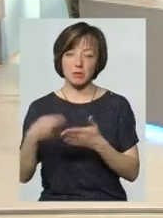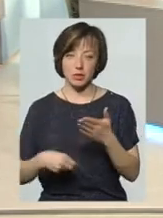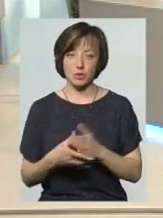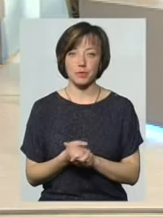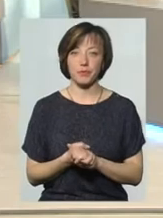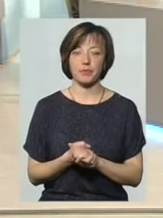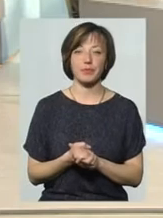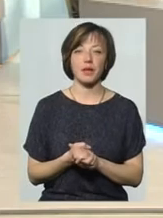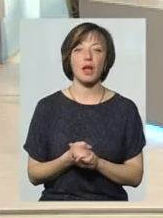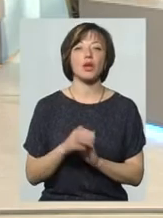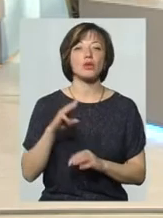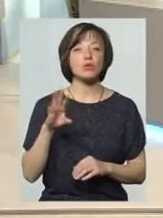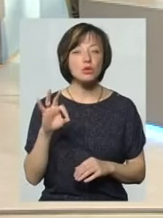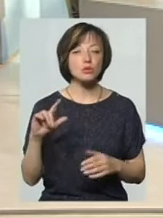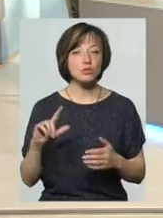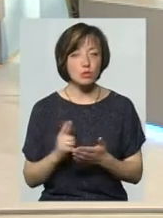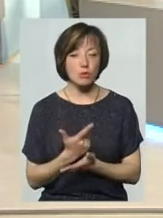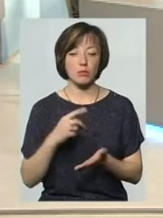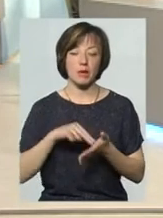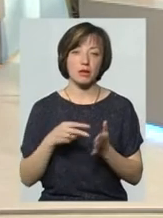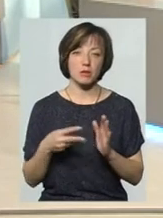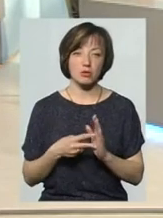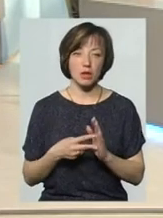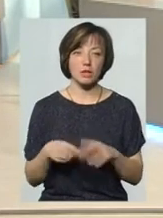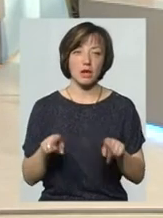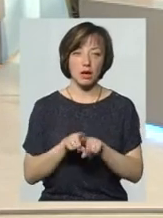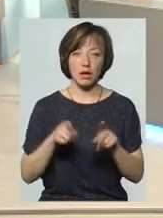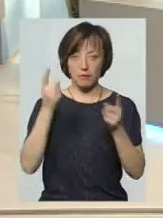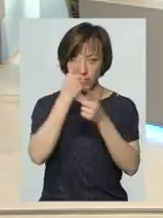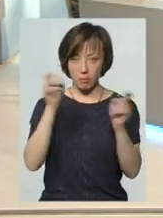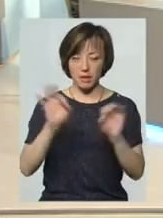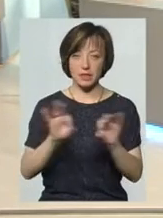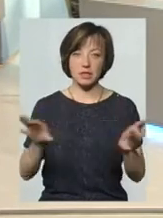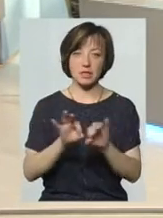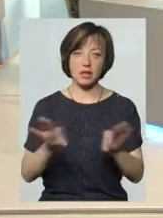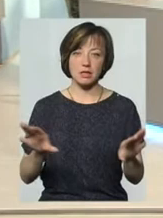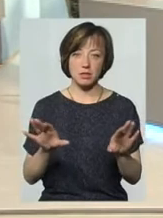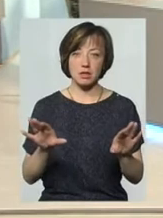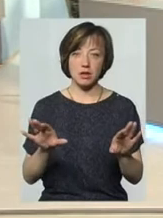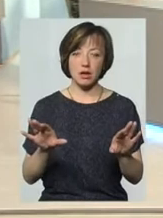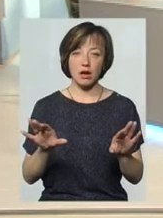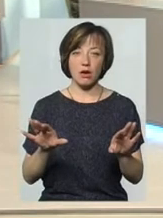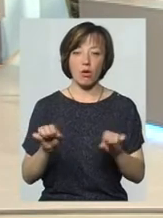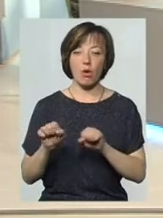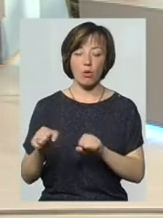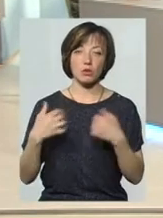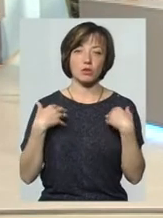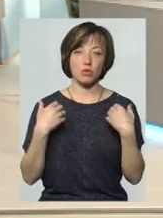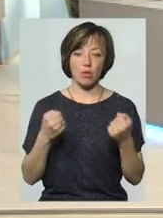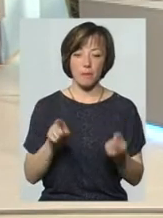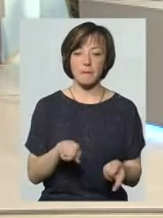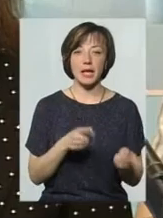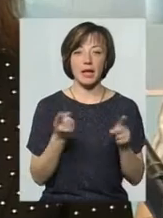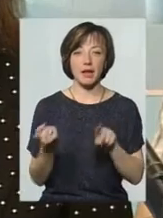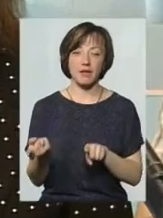то знову ж передбачає така інформатизація охорони здоров'я, перевід її